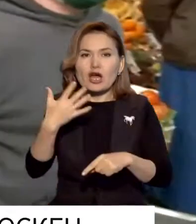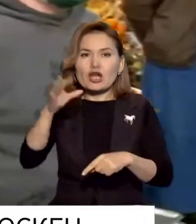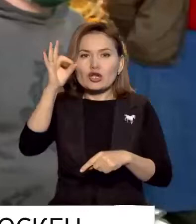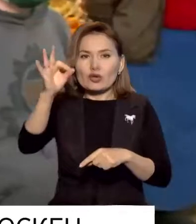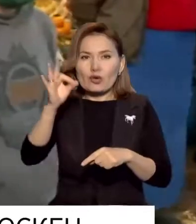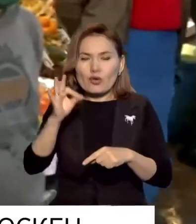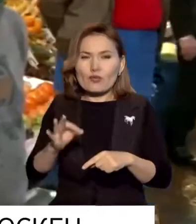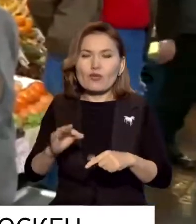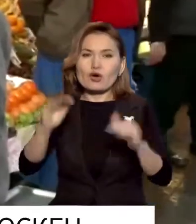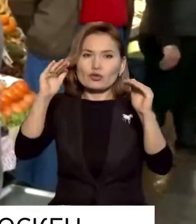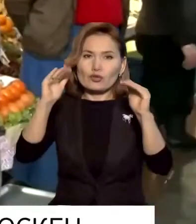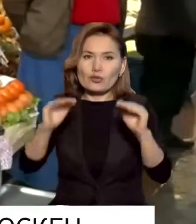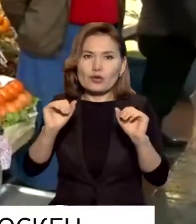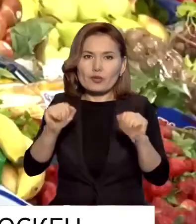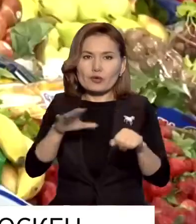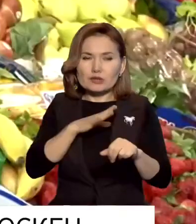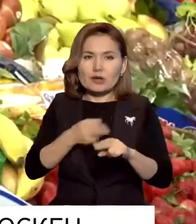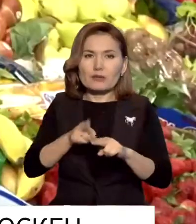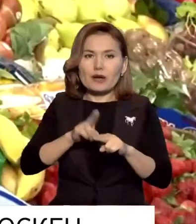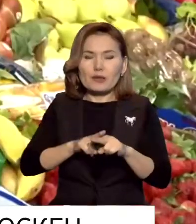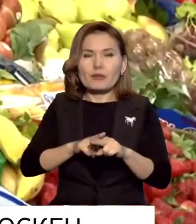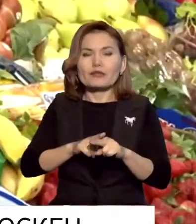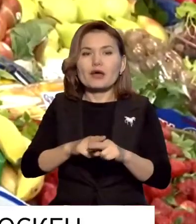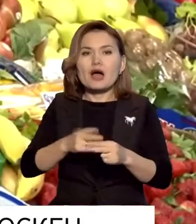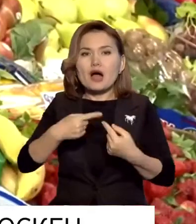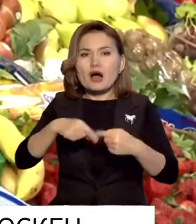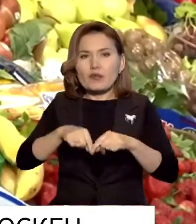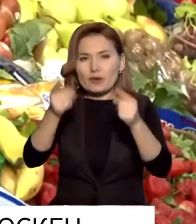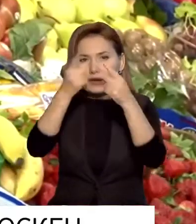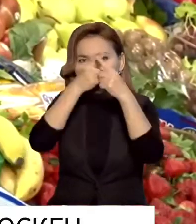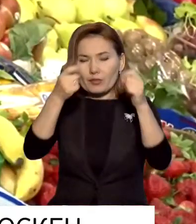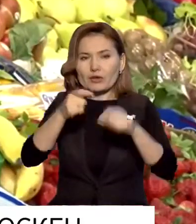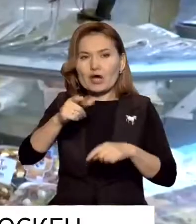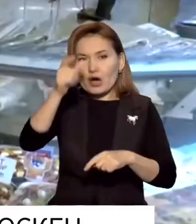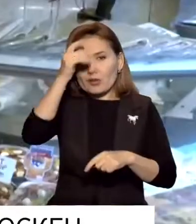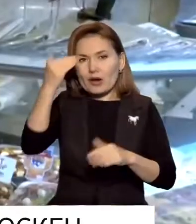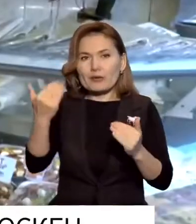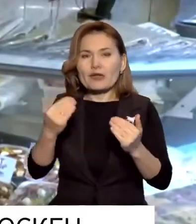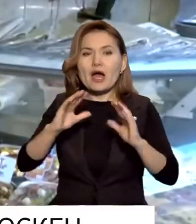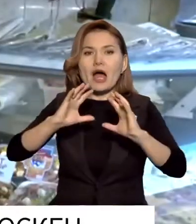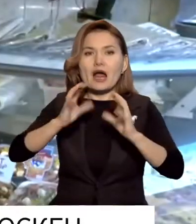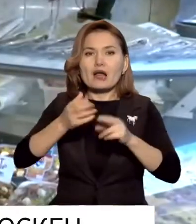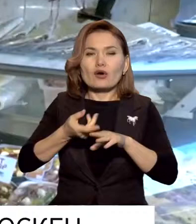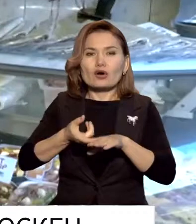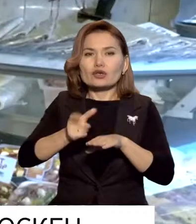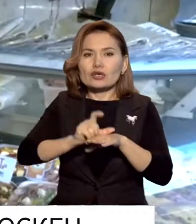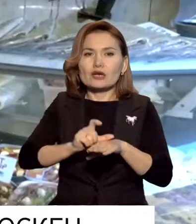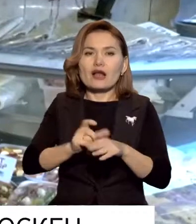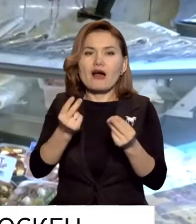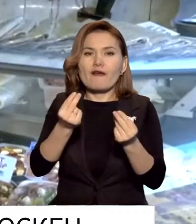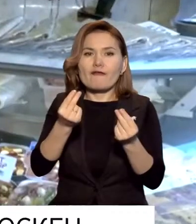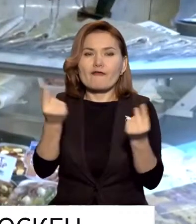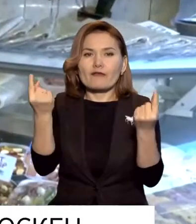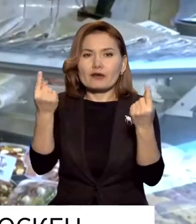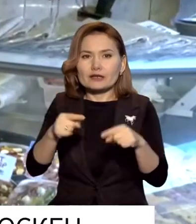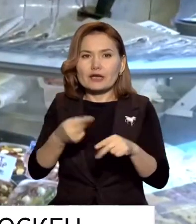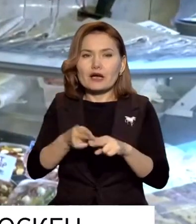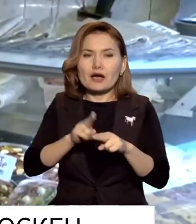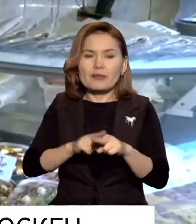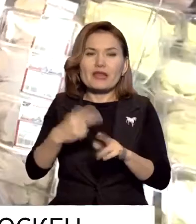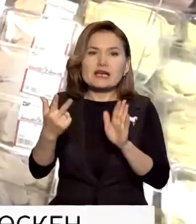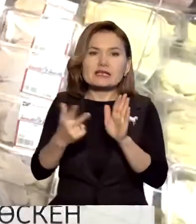пайызға дейіншеті өмімкін. Ал трейдинг экономикс зерттеуіне сәйкес, Түркия қазір әлемдегі ең жоғары инфляция бойынша